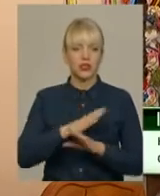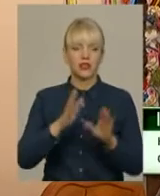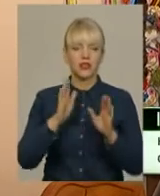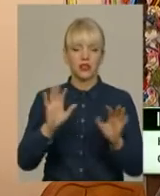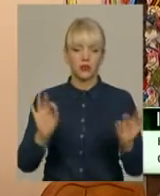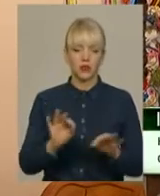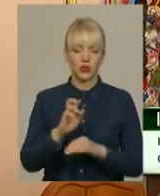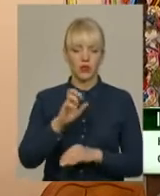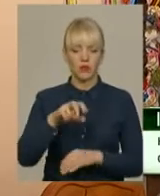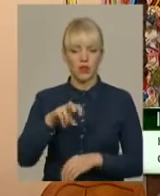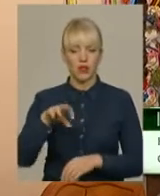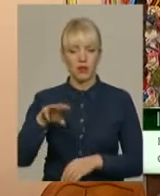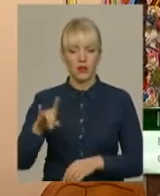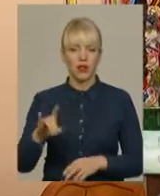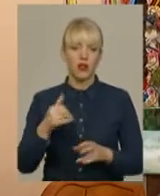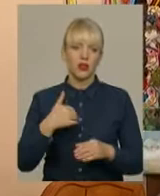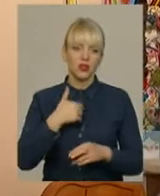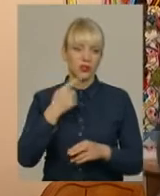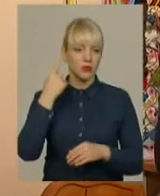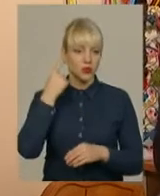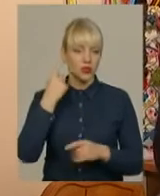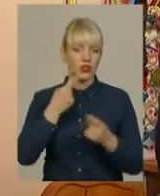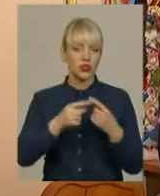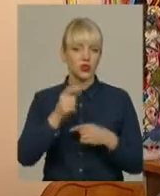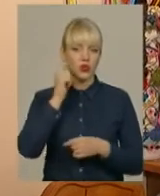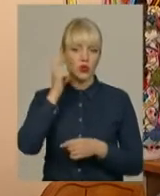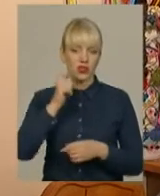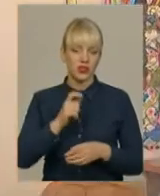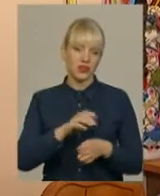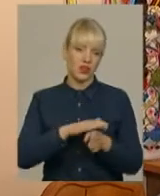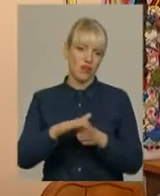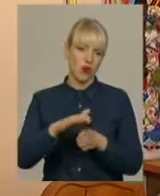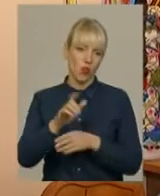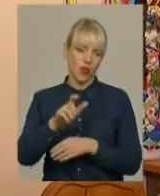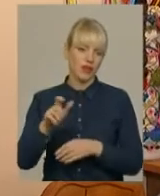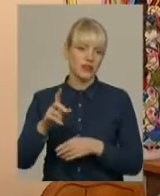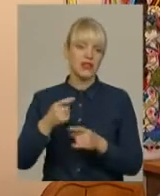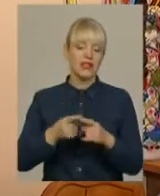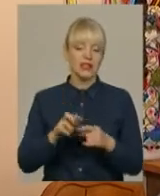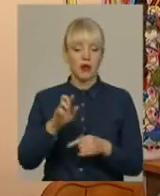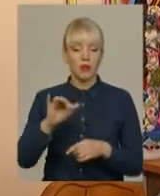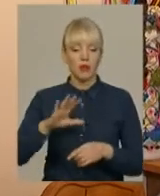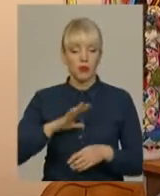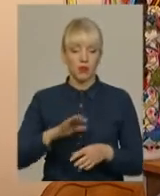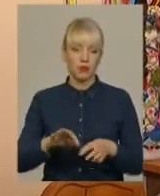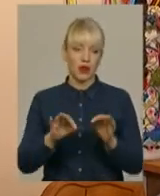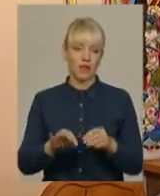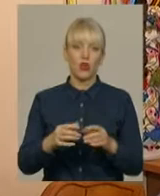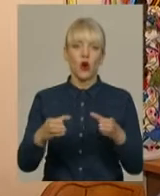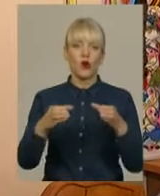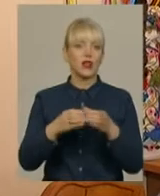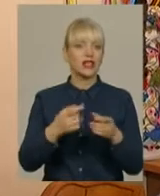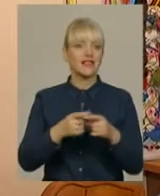Я хотіла би чути інших різних українських виконавців. І це було правильно. Колектив не його приватна власність.